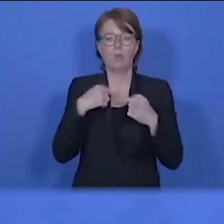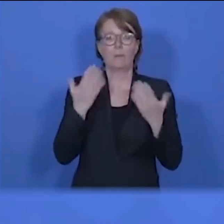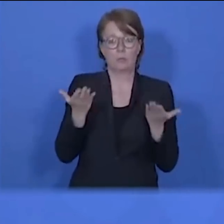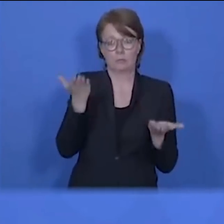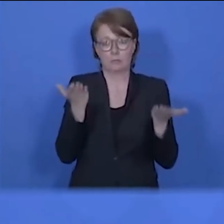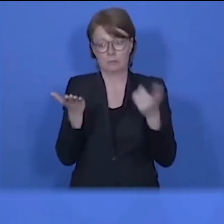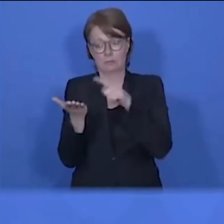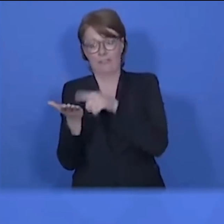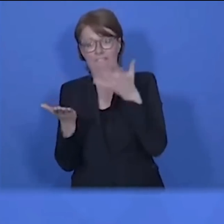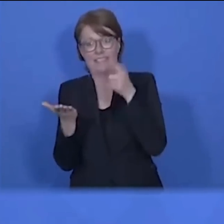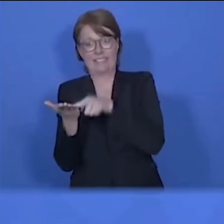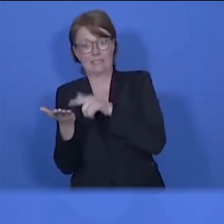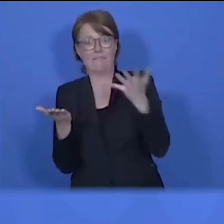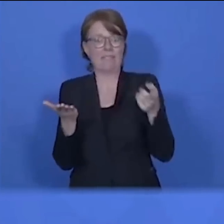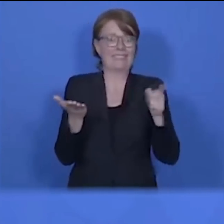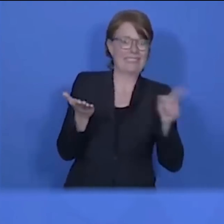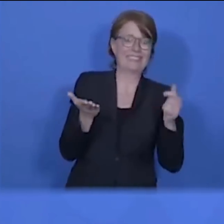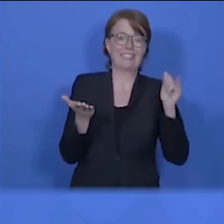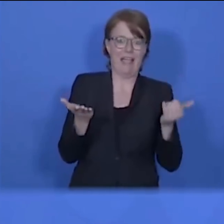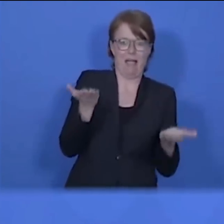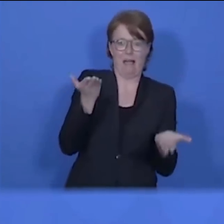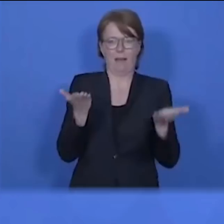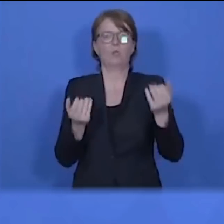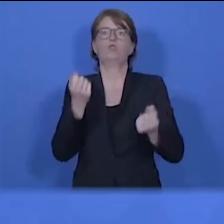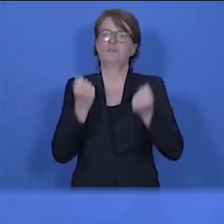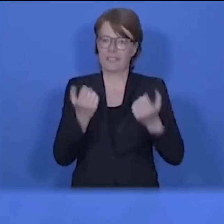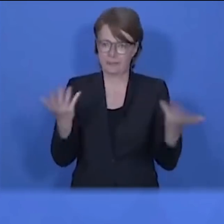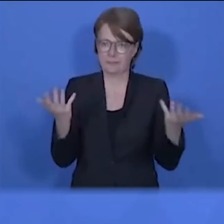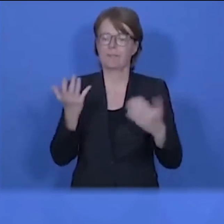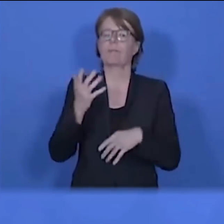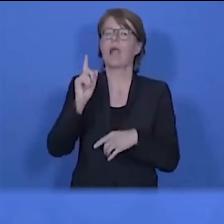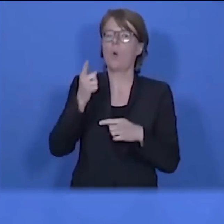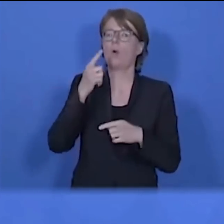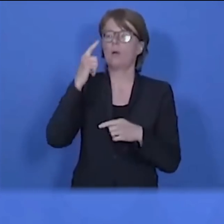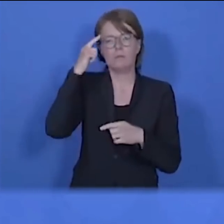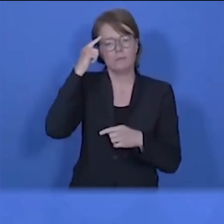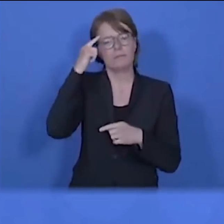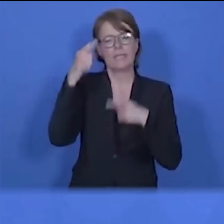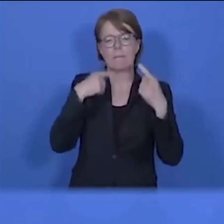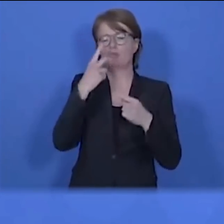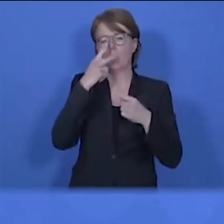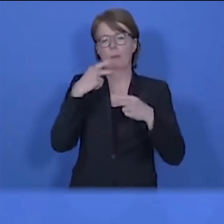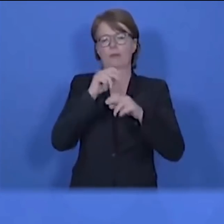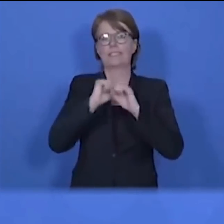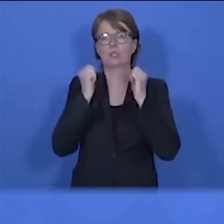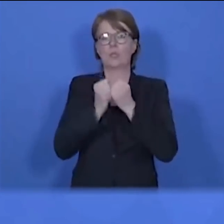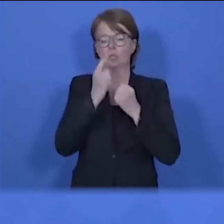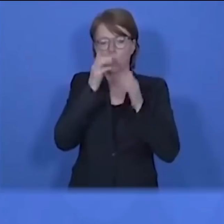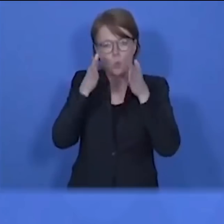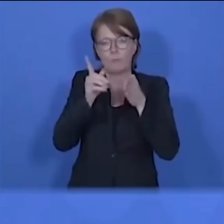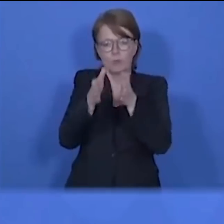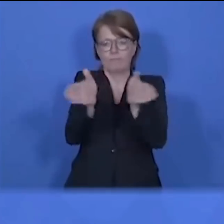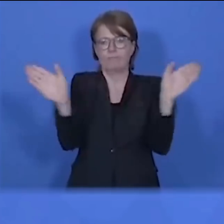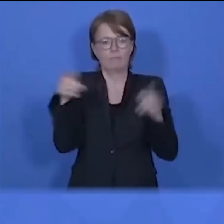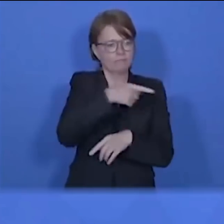Abwägungen. Da gibt es auch keinen Automatismus, sondern wir müssen jedes Mal vorsichtig auf die Gesamtlage blicken.